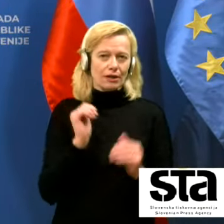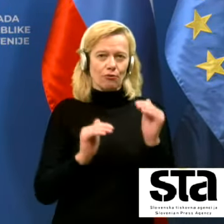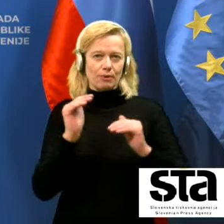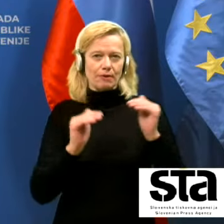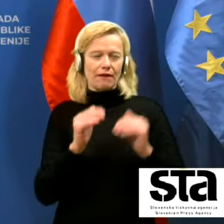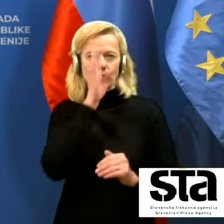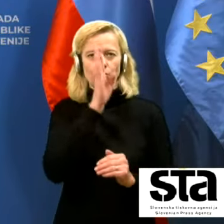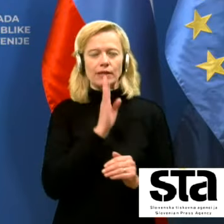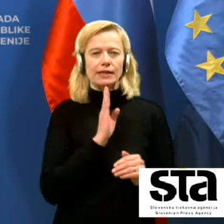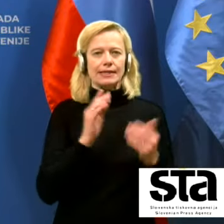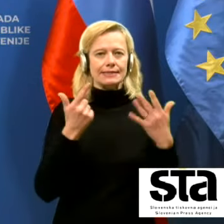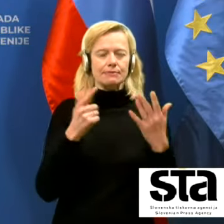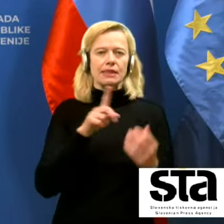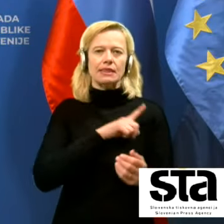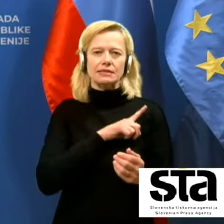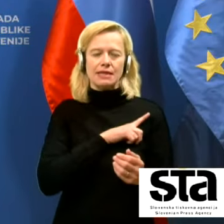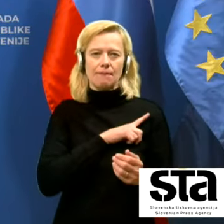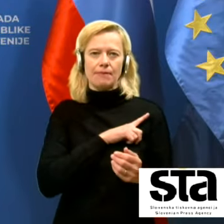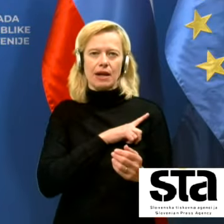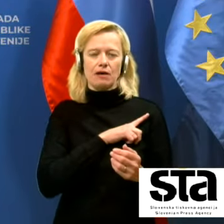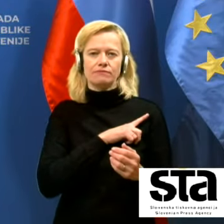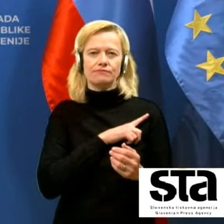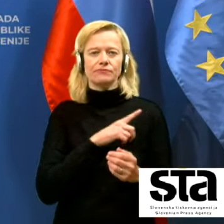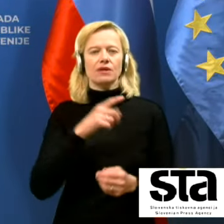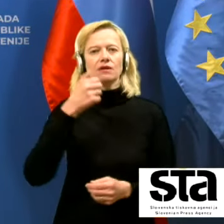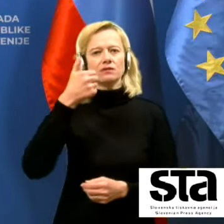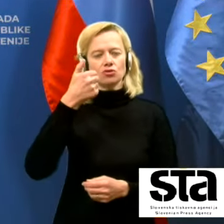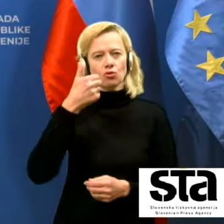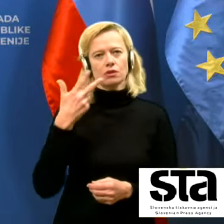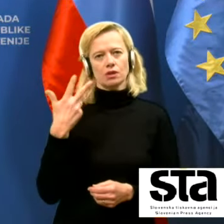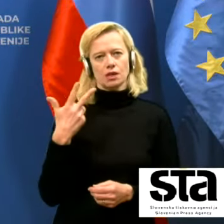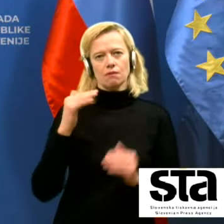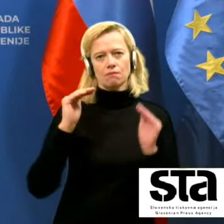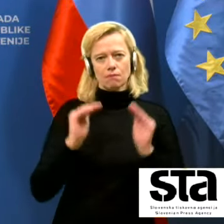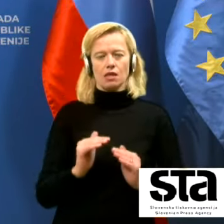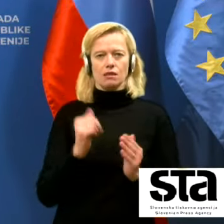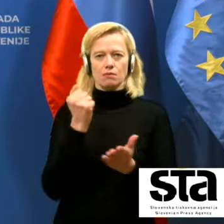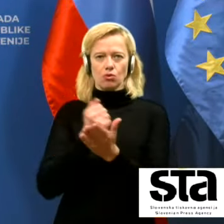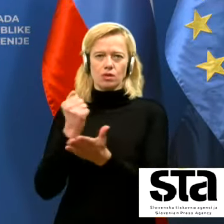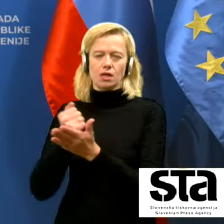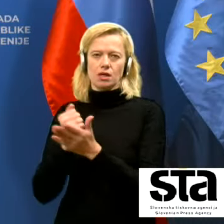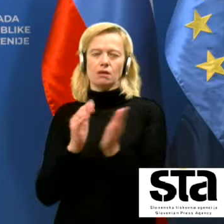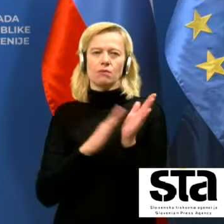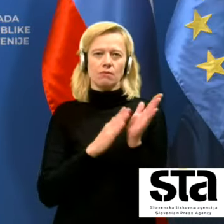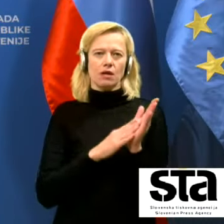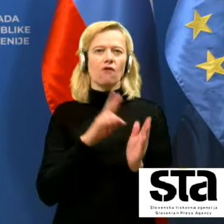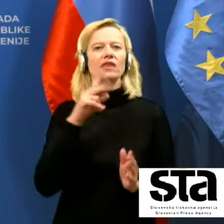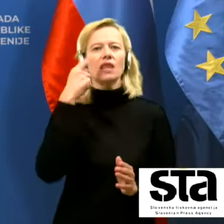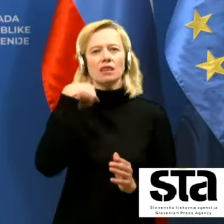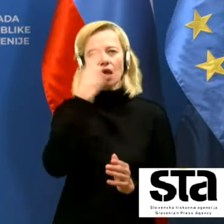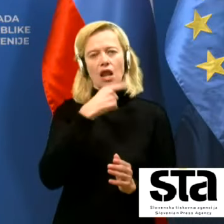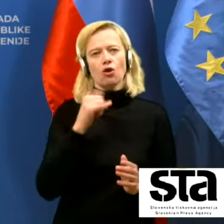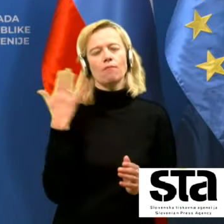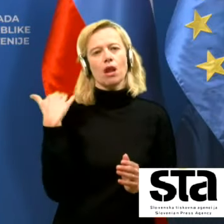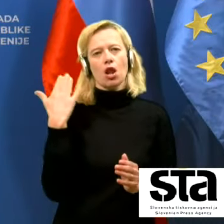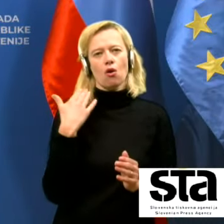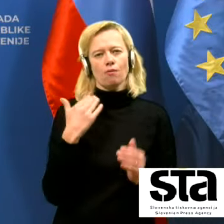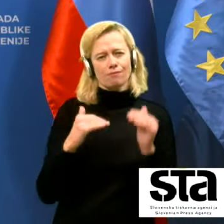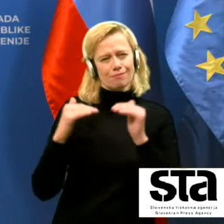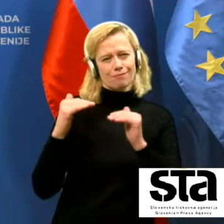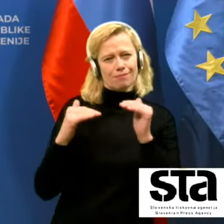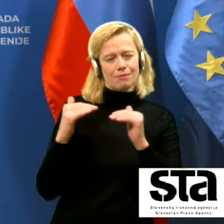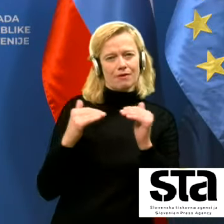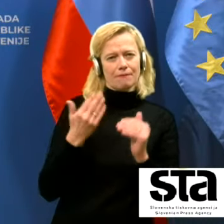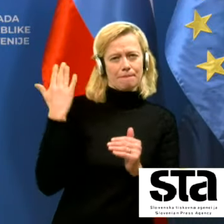ponedelkom 7. decembra 103 manj potrjenih primerev. V nedeljo je bilo v primerjavi s prejšnjo